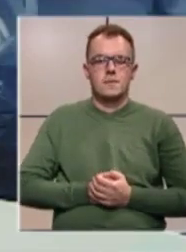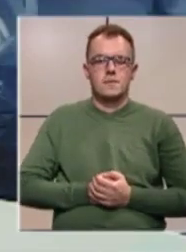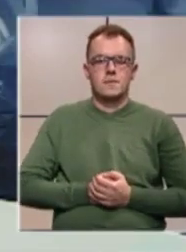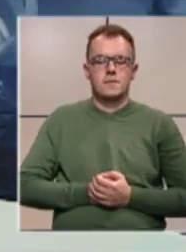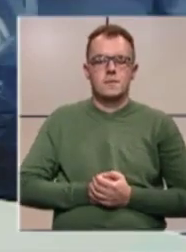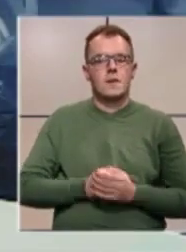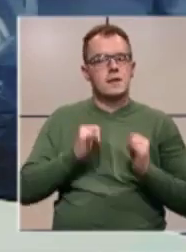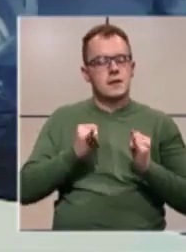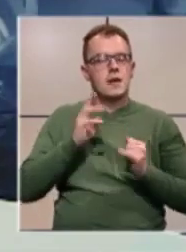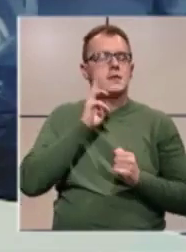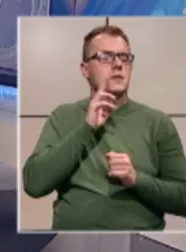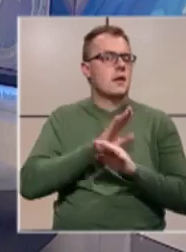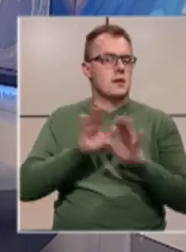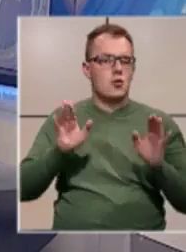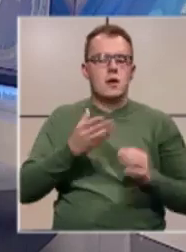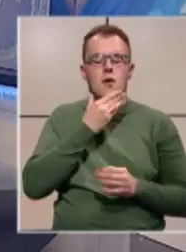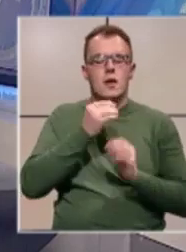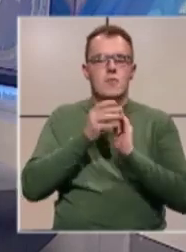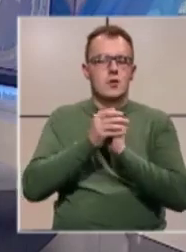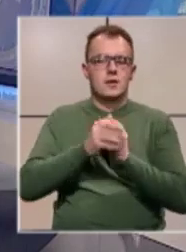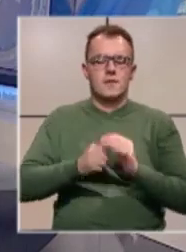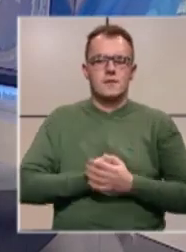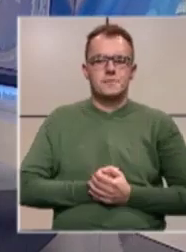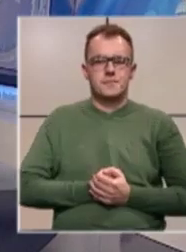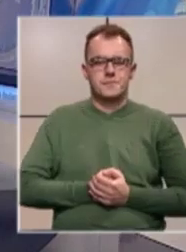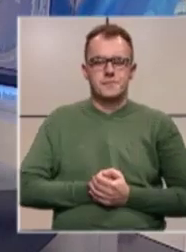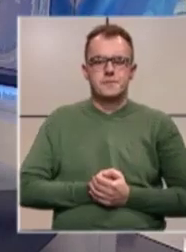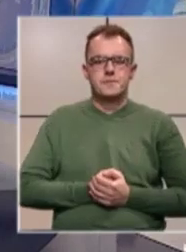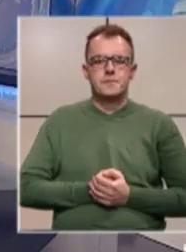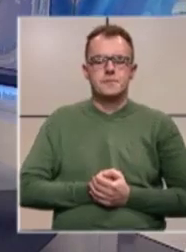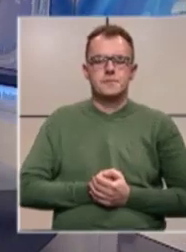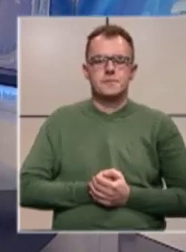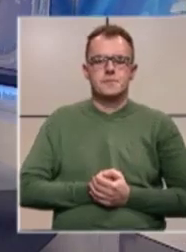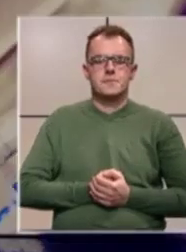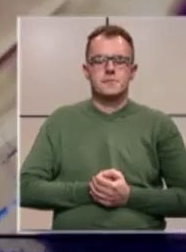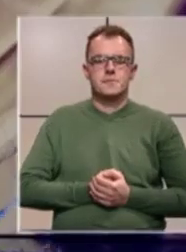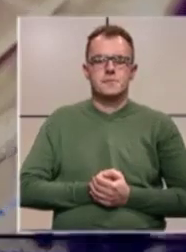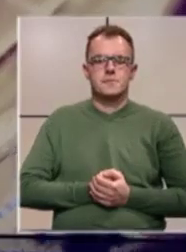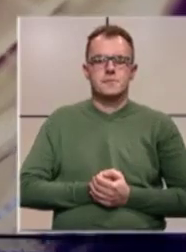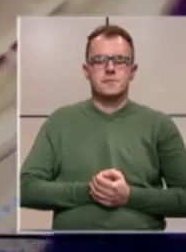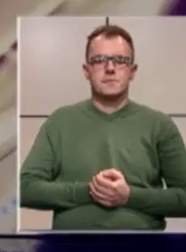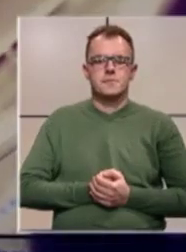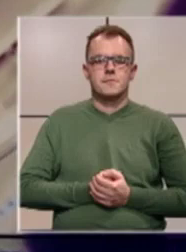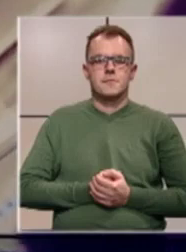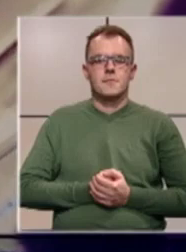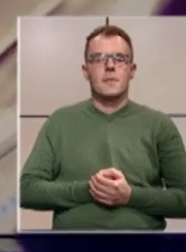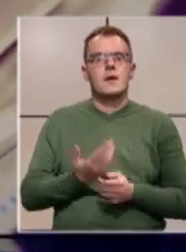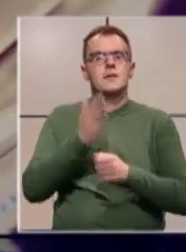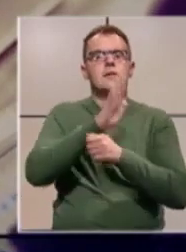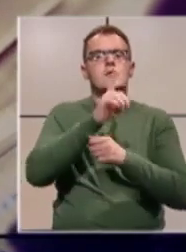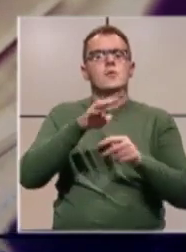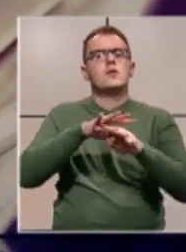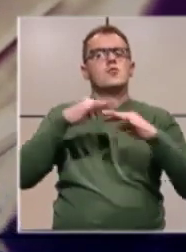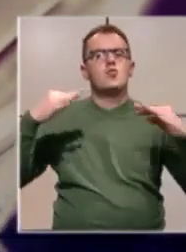Za danas iz Zenica je toliko. Lijep pozdrav. Mujesira, hvala ti. Doviđenje. Zastupnici u